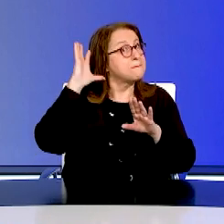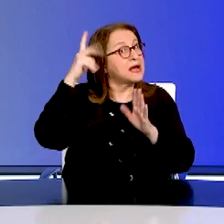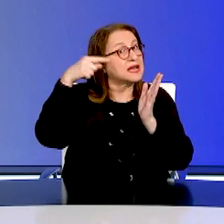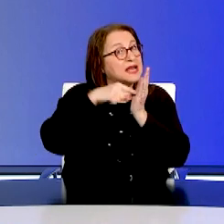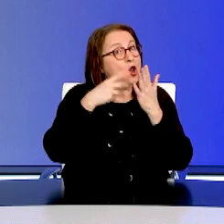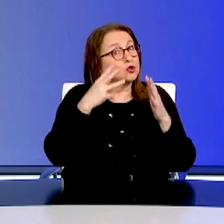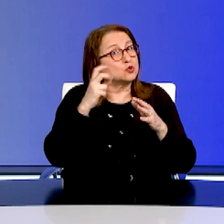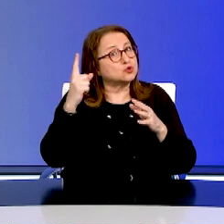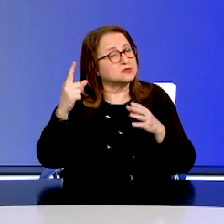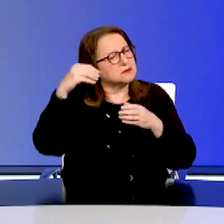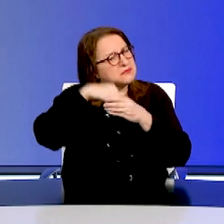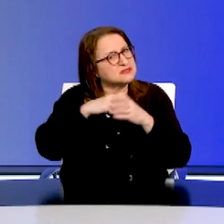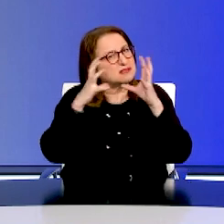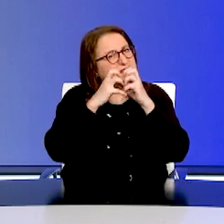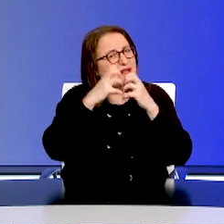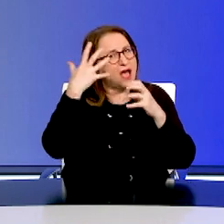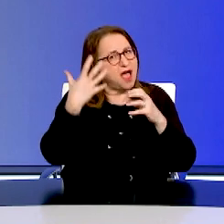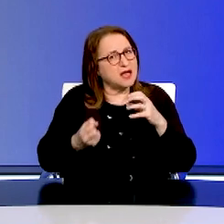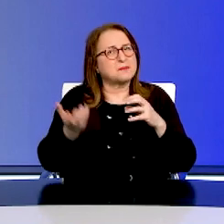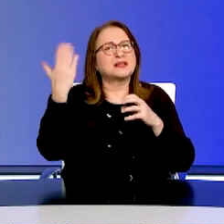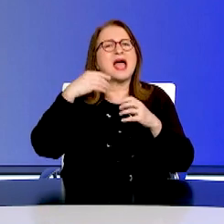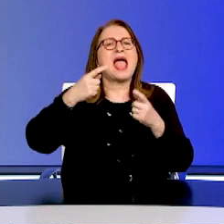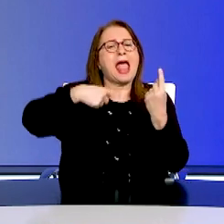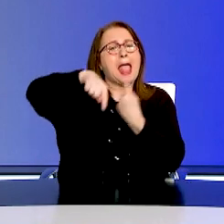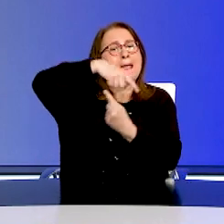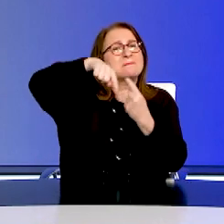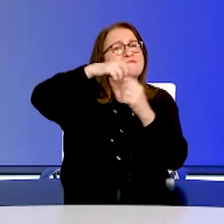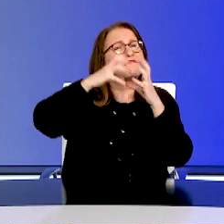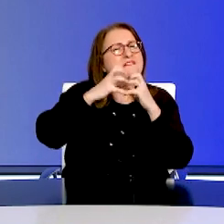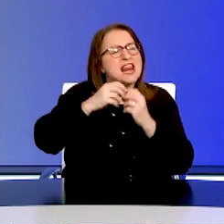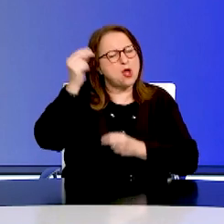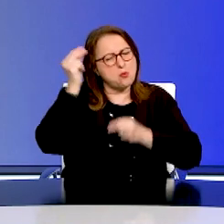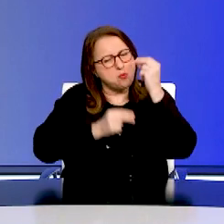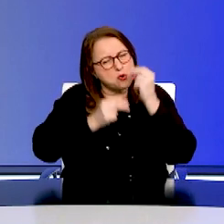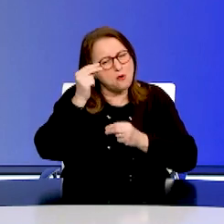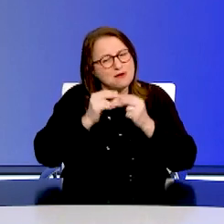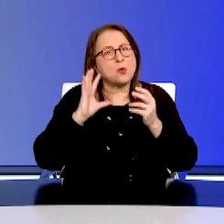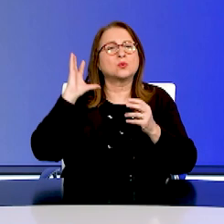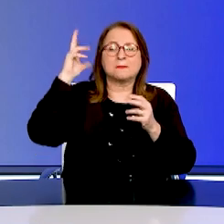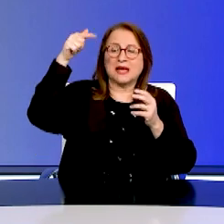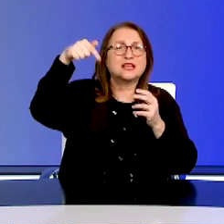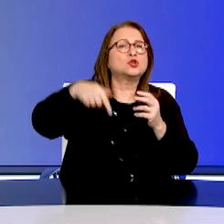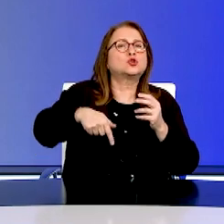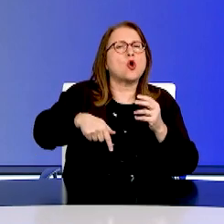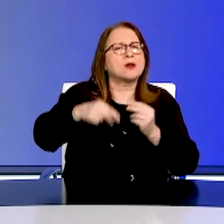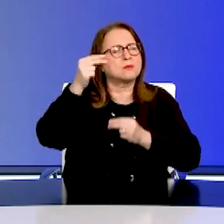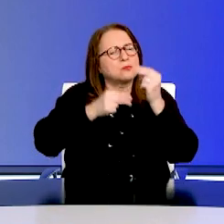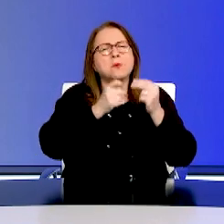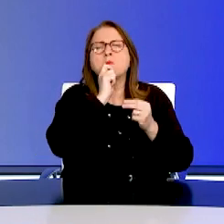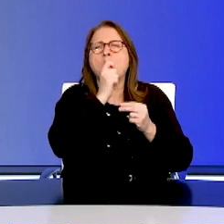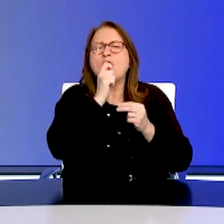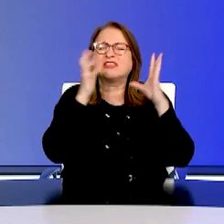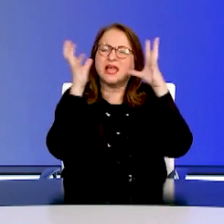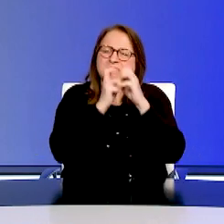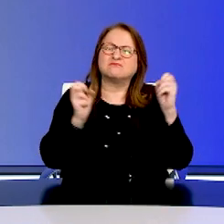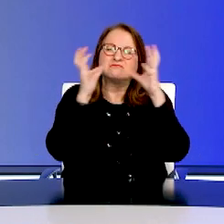Εμφύλιο, ούτε και τις παγίδες της πρόσφατης δημαγωγίας. Γι' αυτό επιλέγουμε για ιστορικό μας φάρο την ενότητα των